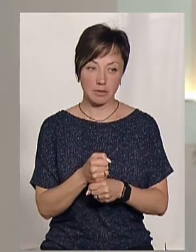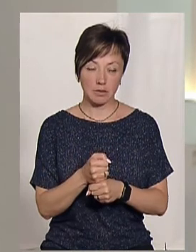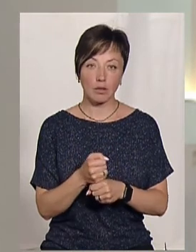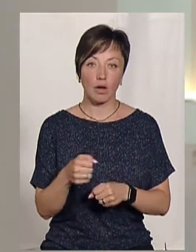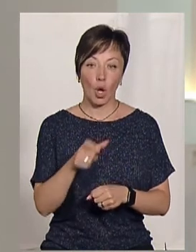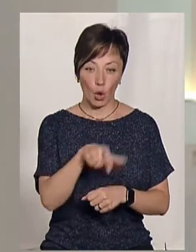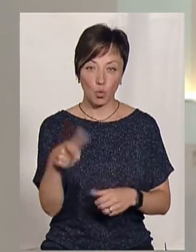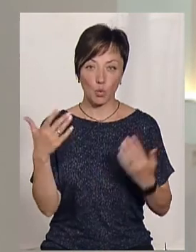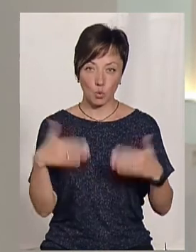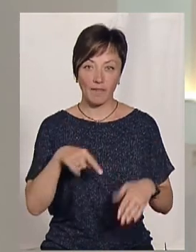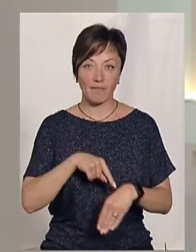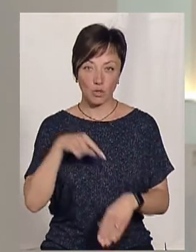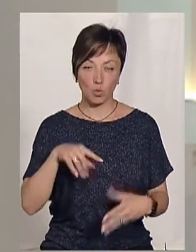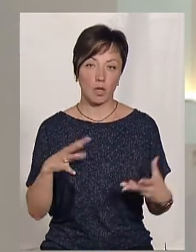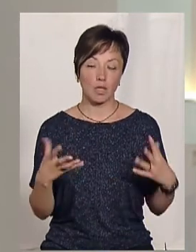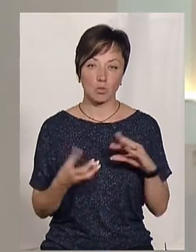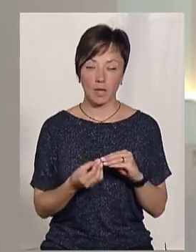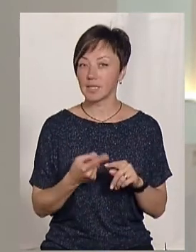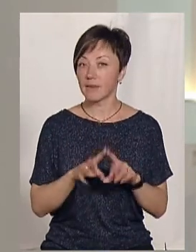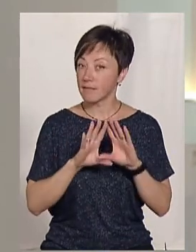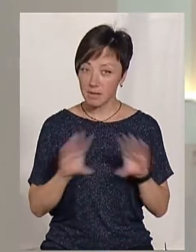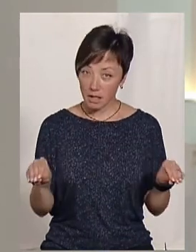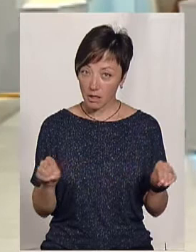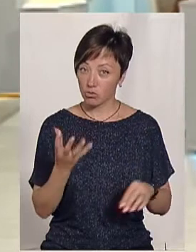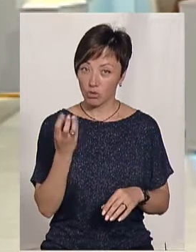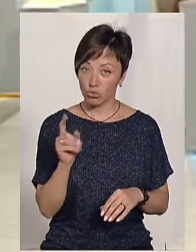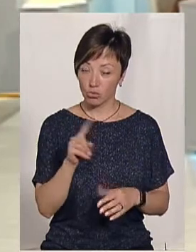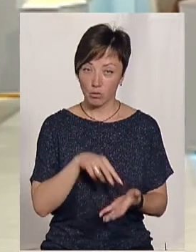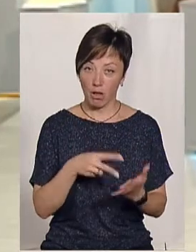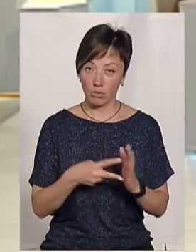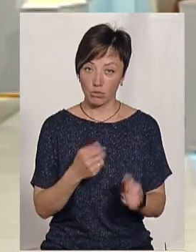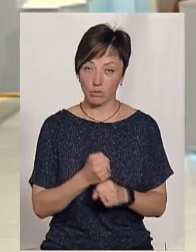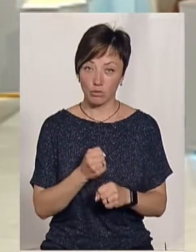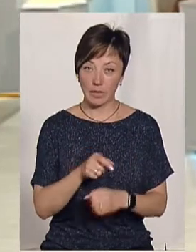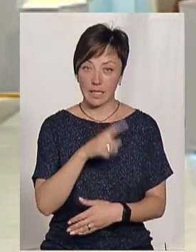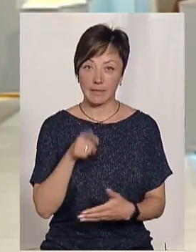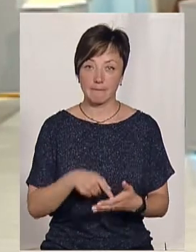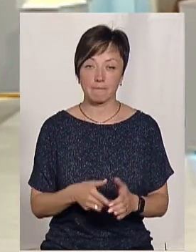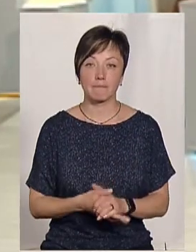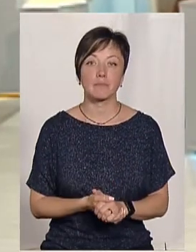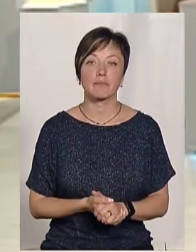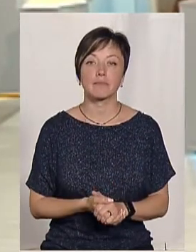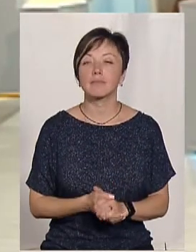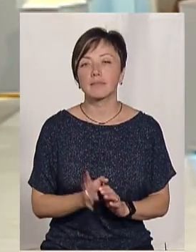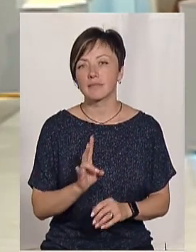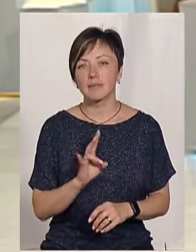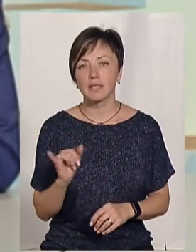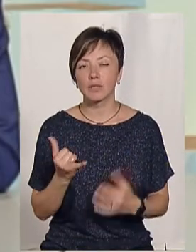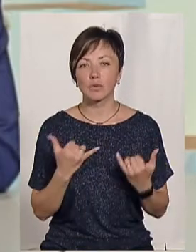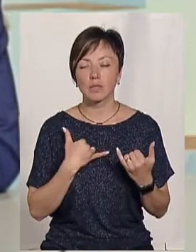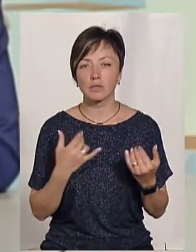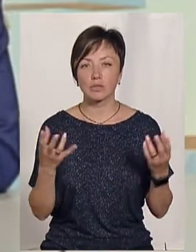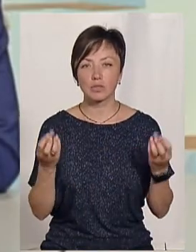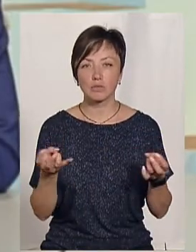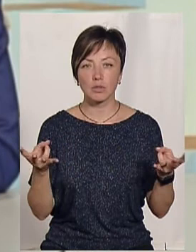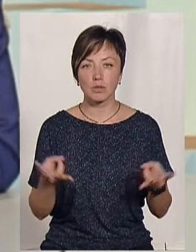вже відчули результат. Це вже все, чи ви ще щось плануєте зробити? Та ні, на сьогоднішній день ще нам